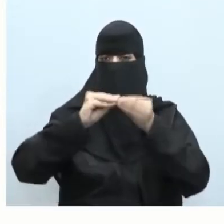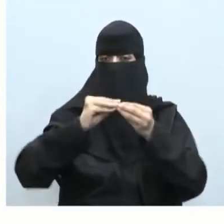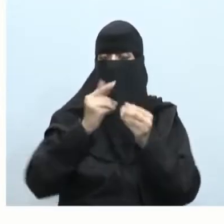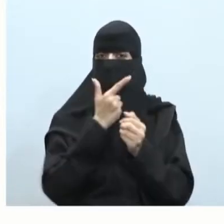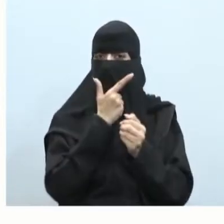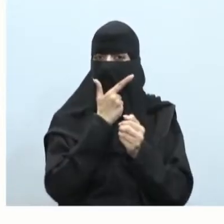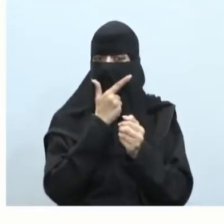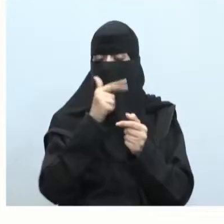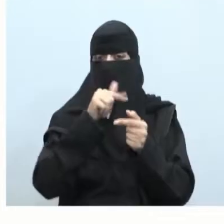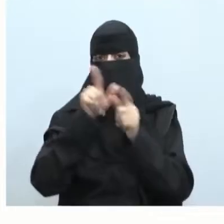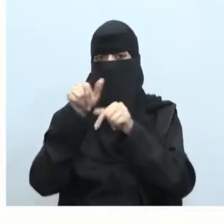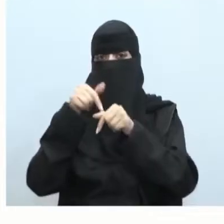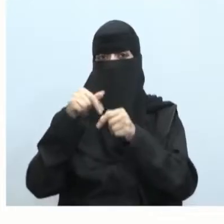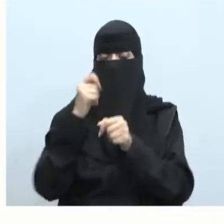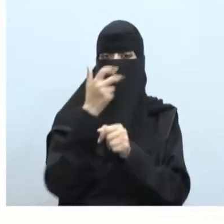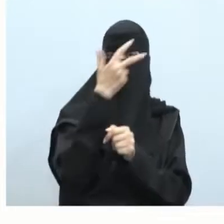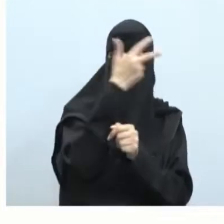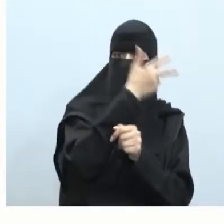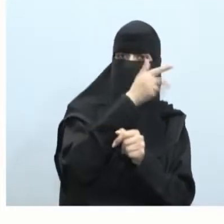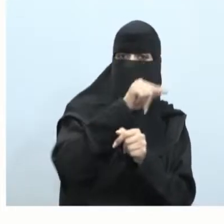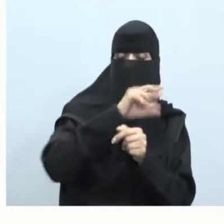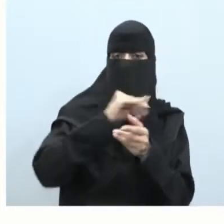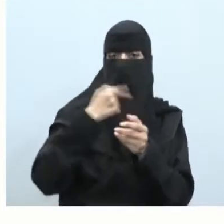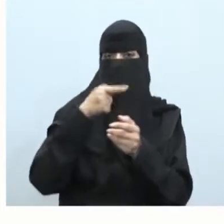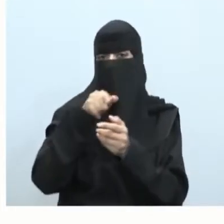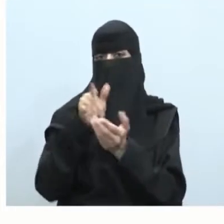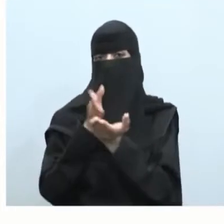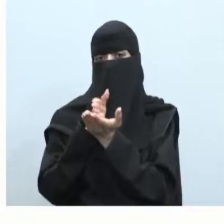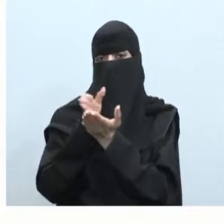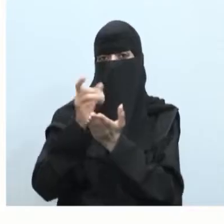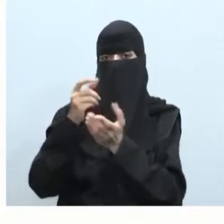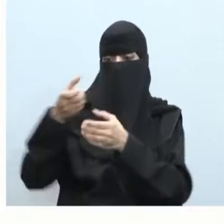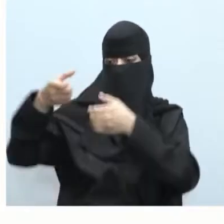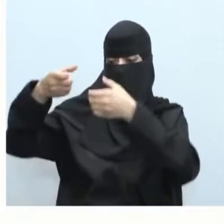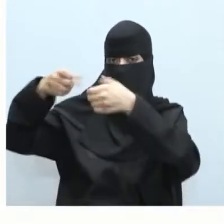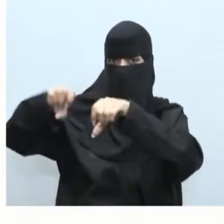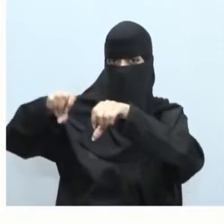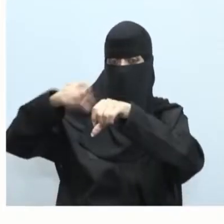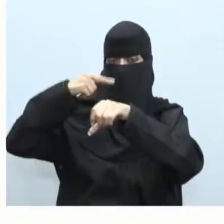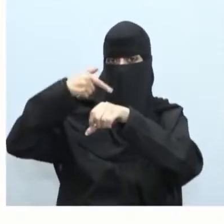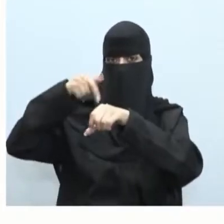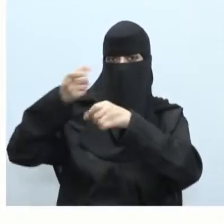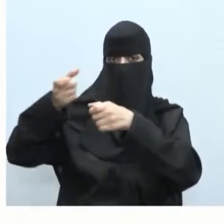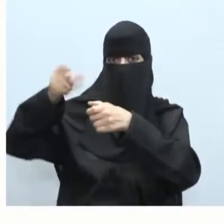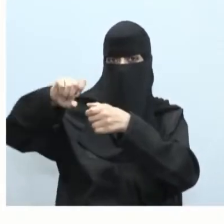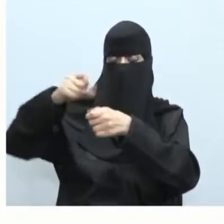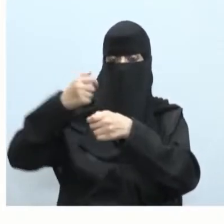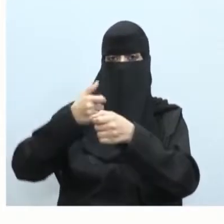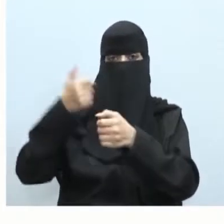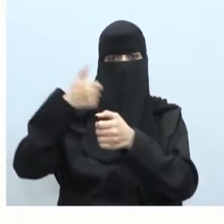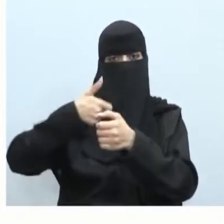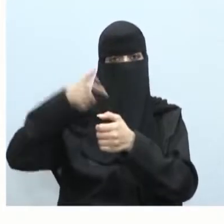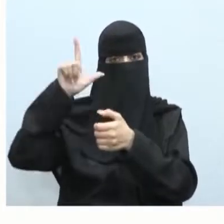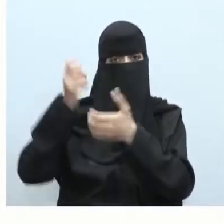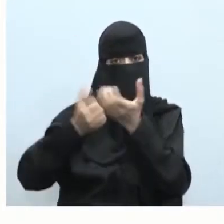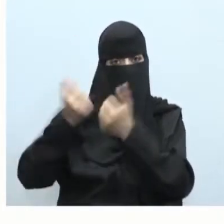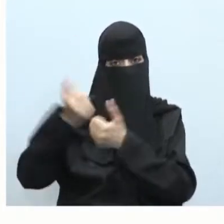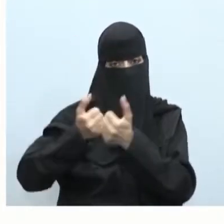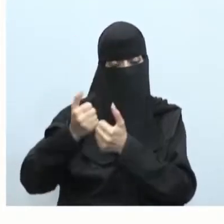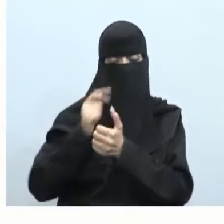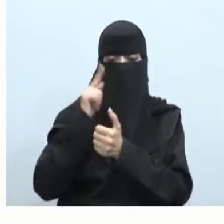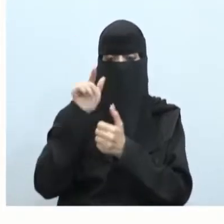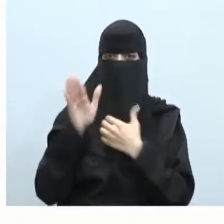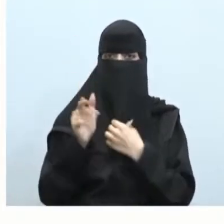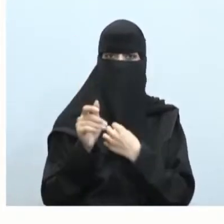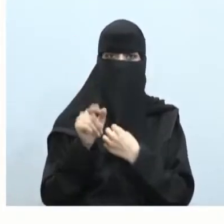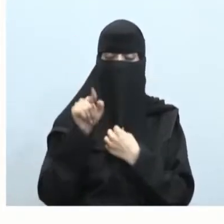أما الغرف شبهوا أبناء وبنات الطلاب بطريق سكب عليه الحليب أو اللبن إذن